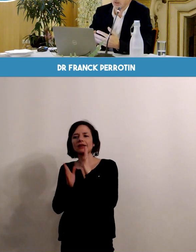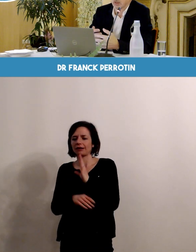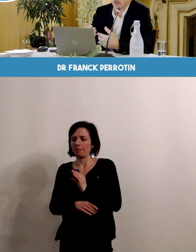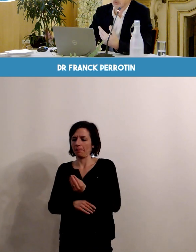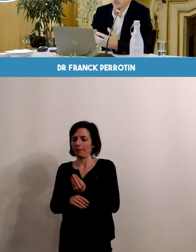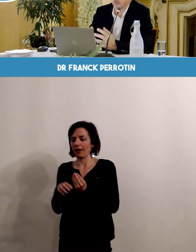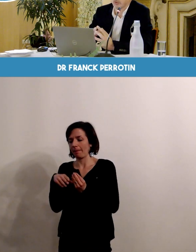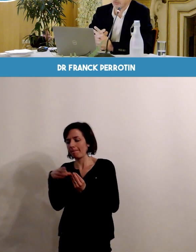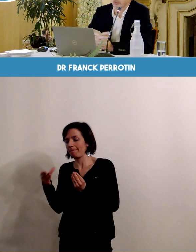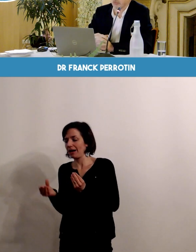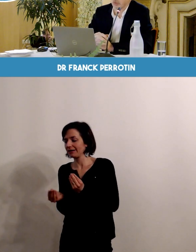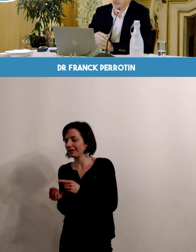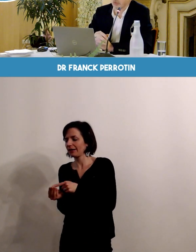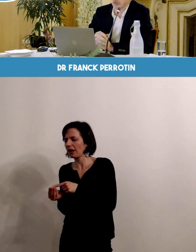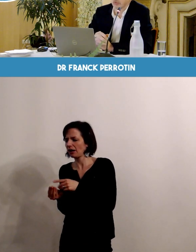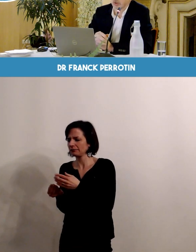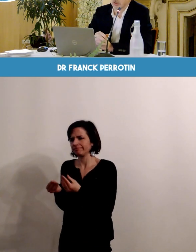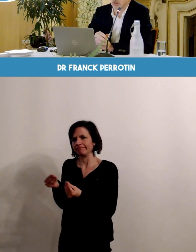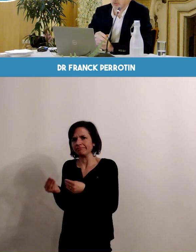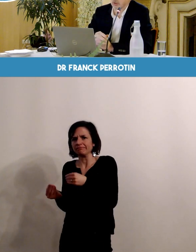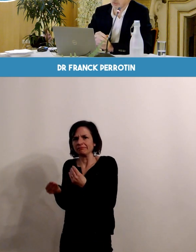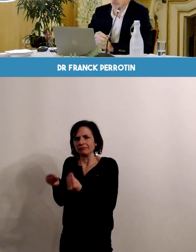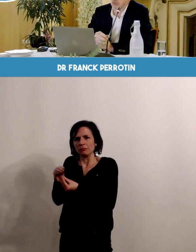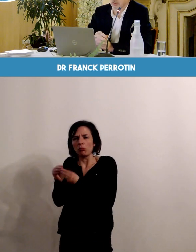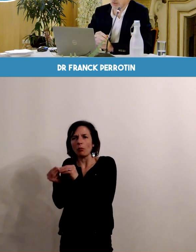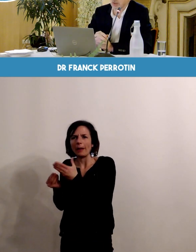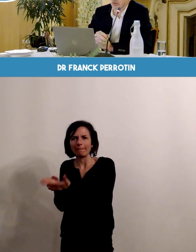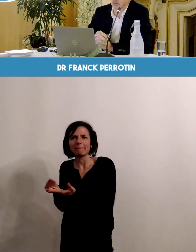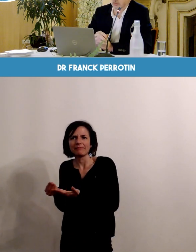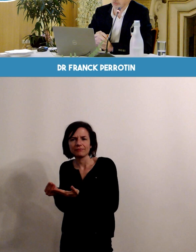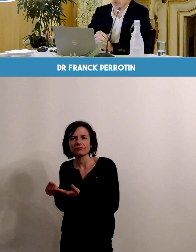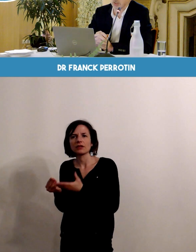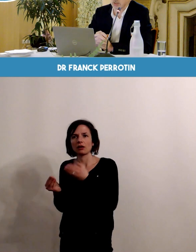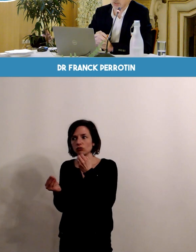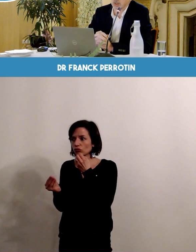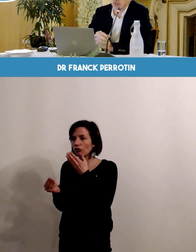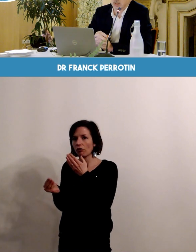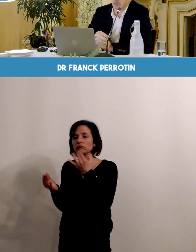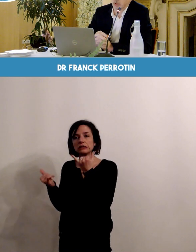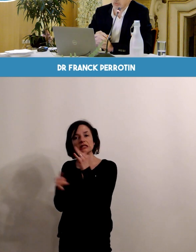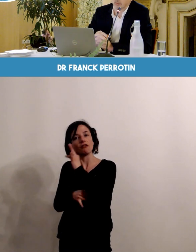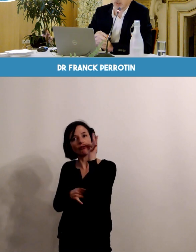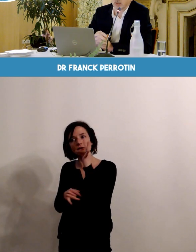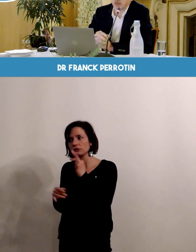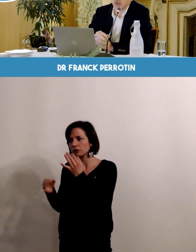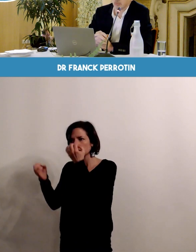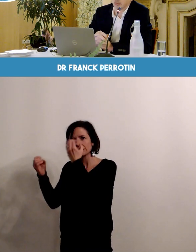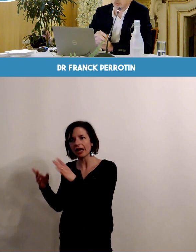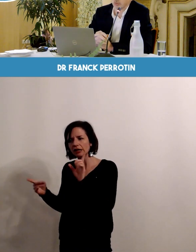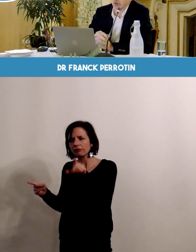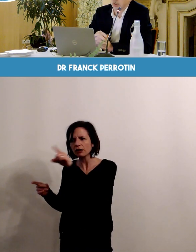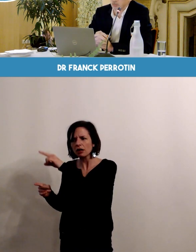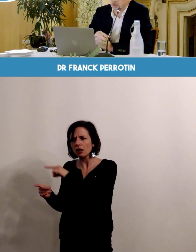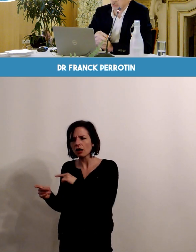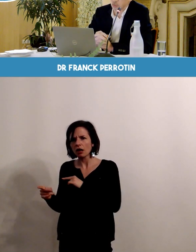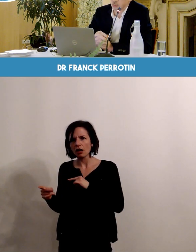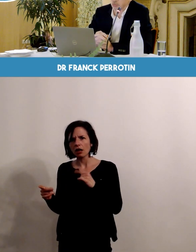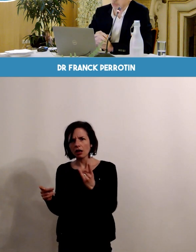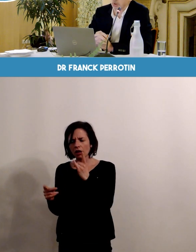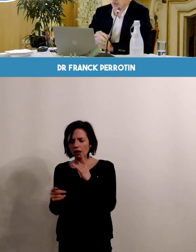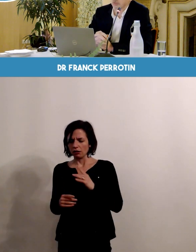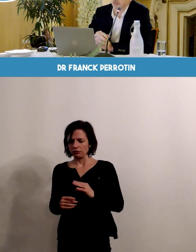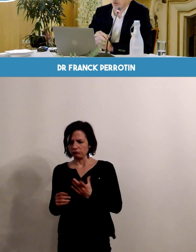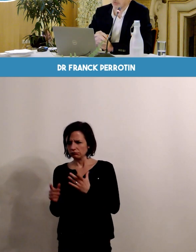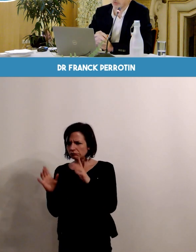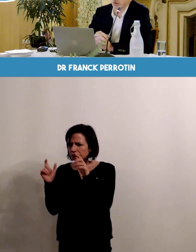un certain nombre de femmes vont en France faire des hypertensions artérielles en cours de grossesse ça peut être une maladie qui peut mettre en